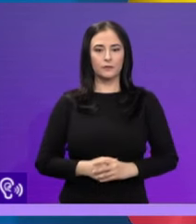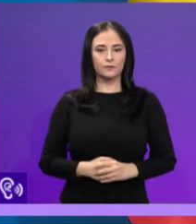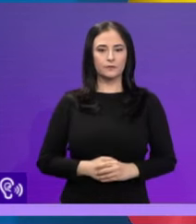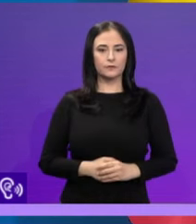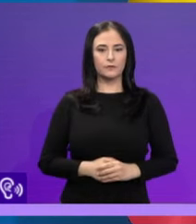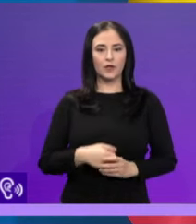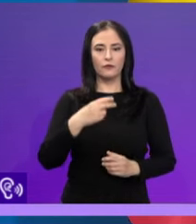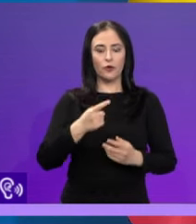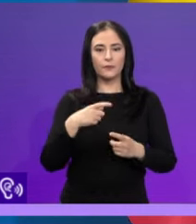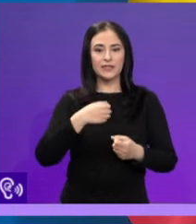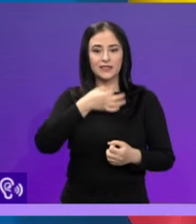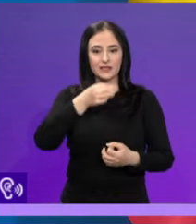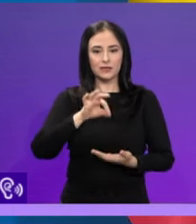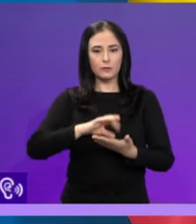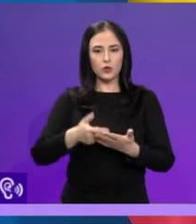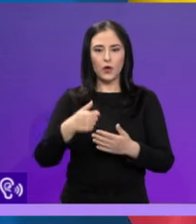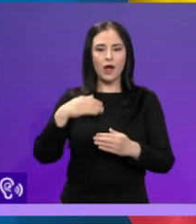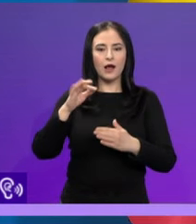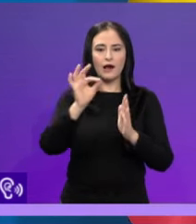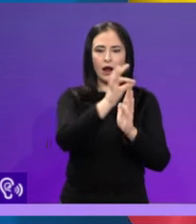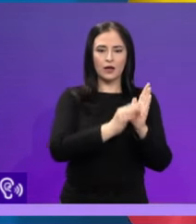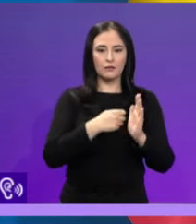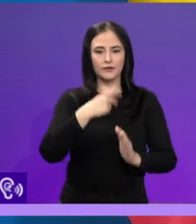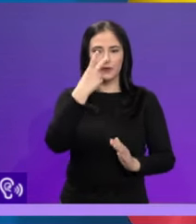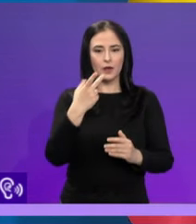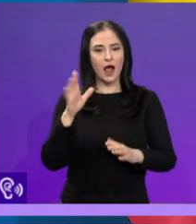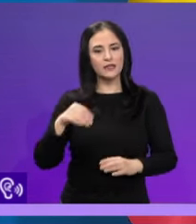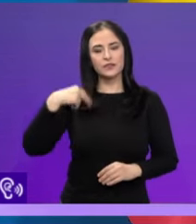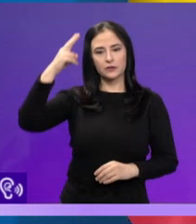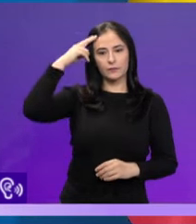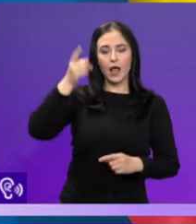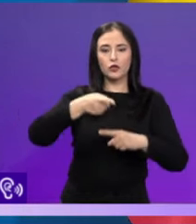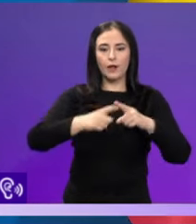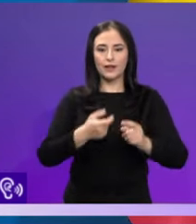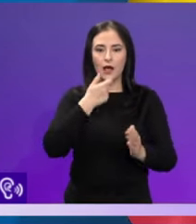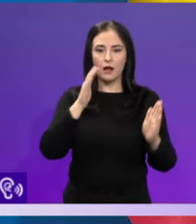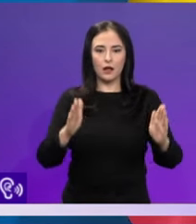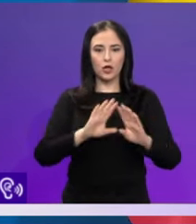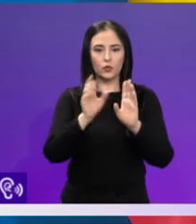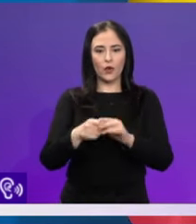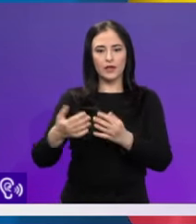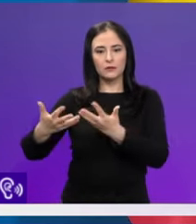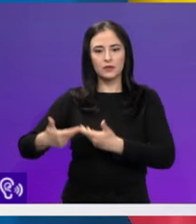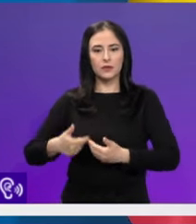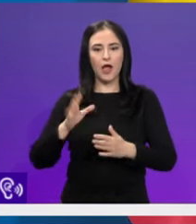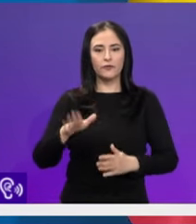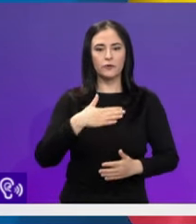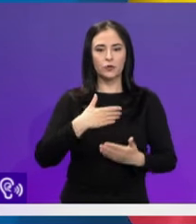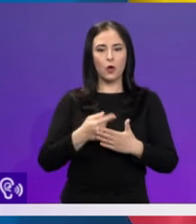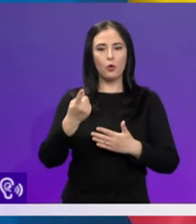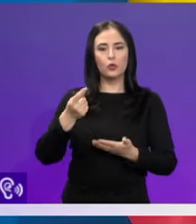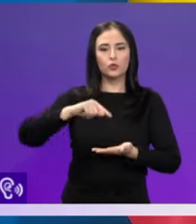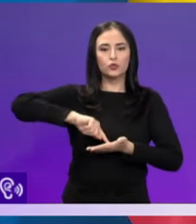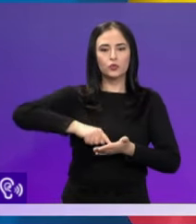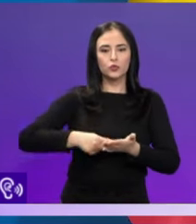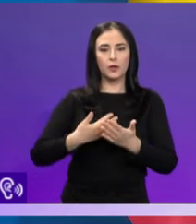Ne vom ține de calendarul prevăzut, astfel încât la jumătatea anului toate ministerile să aibă o structură mai